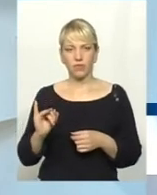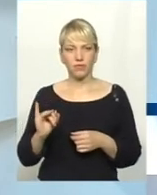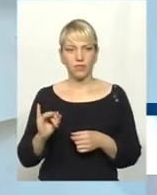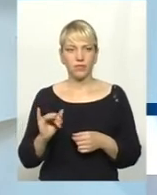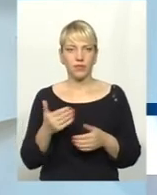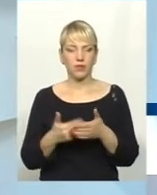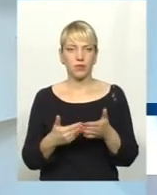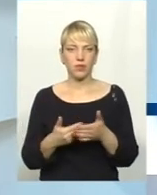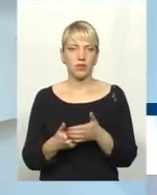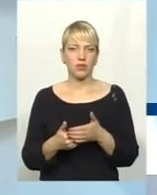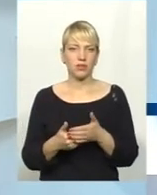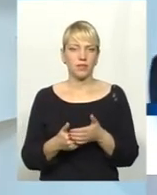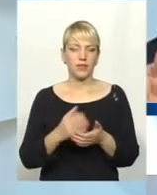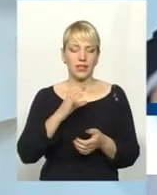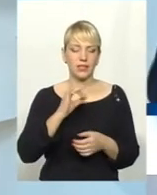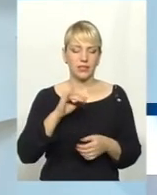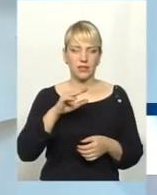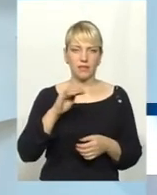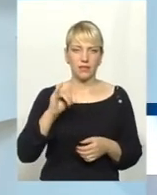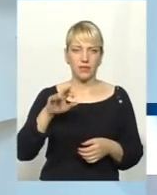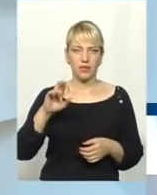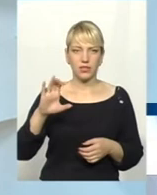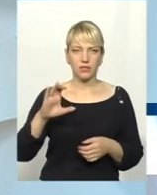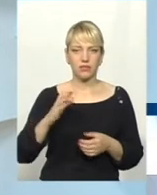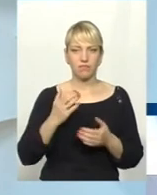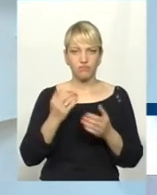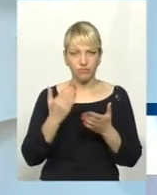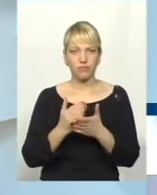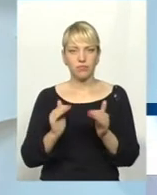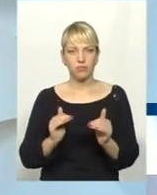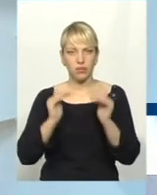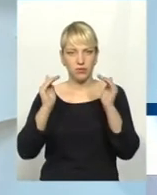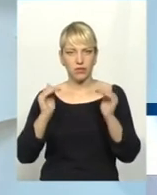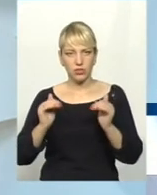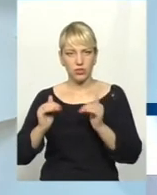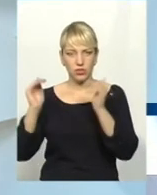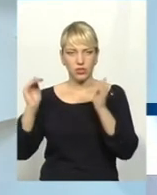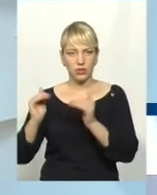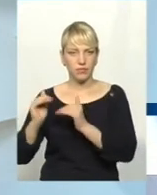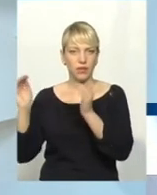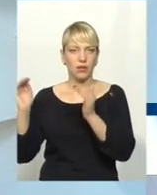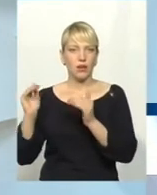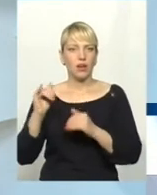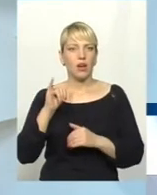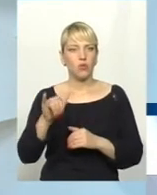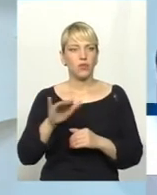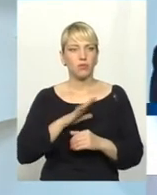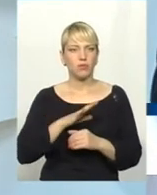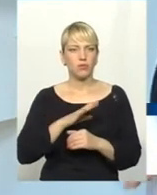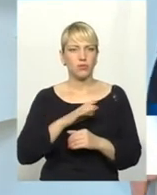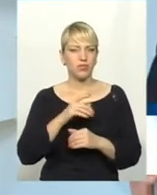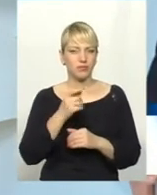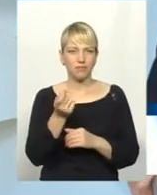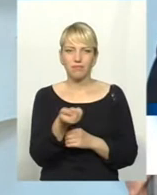має тренд до підвищення. В них завжди були невеликі цифри.